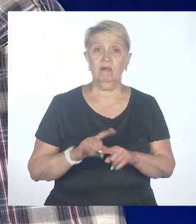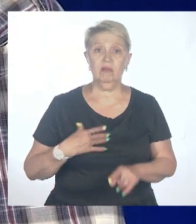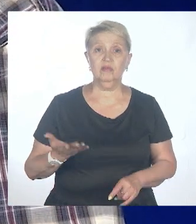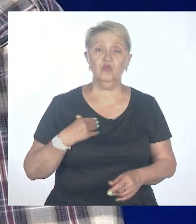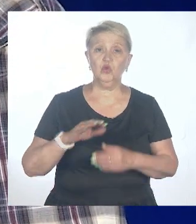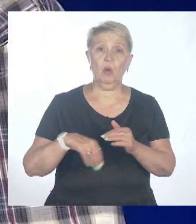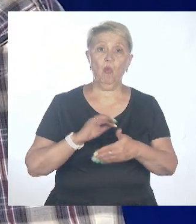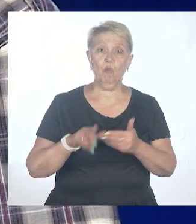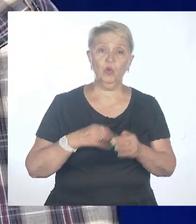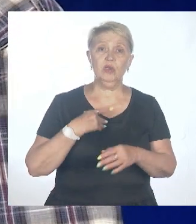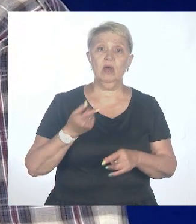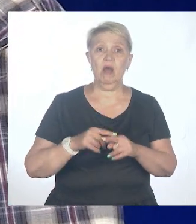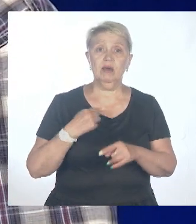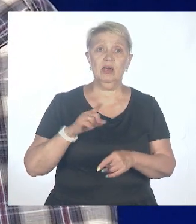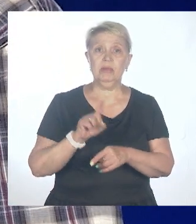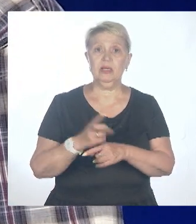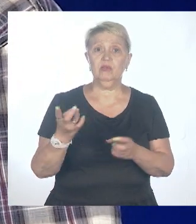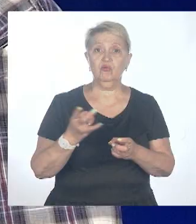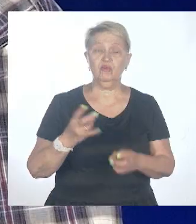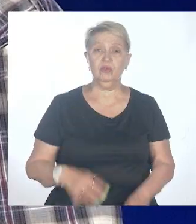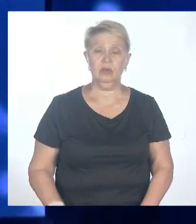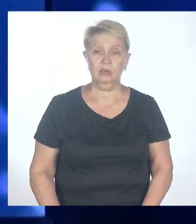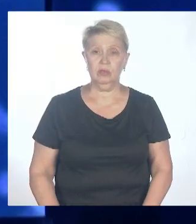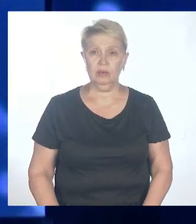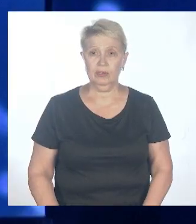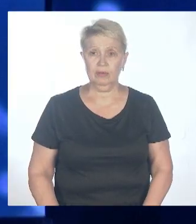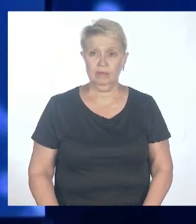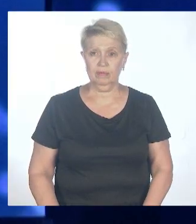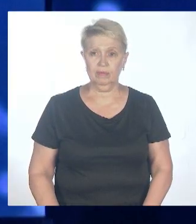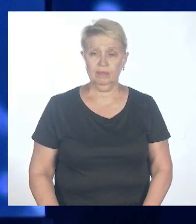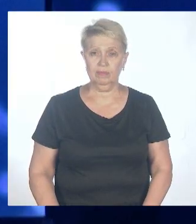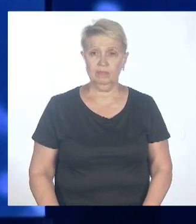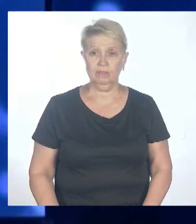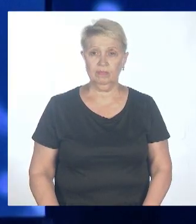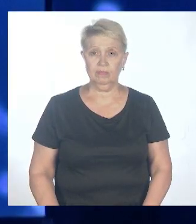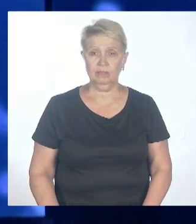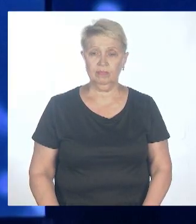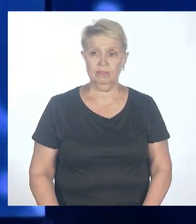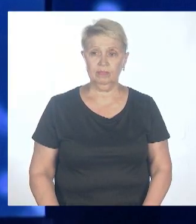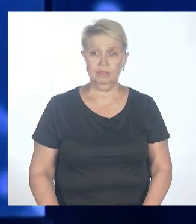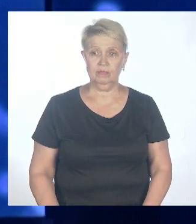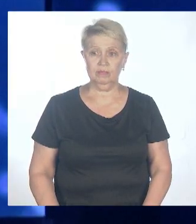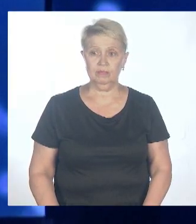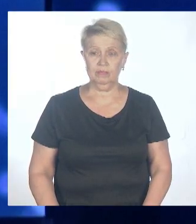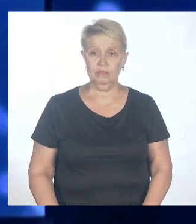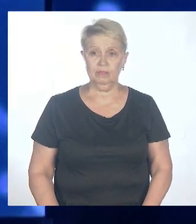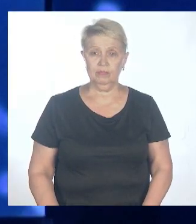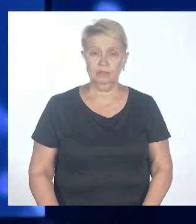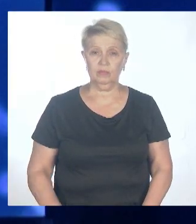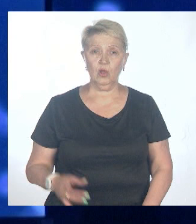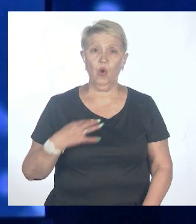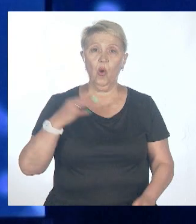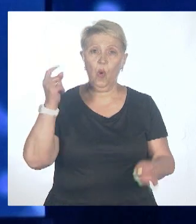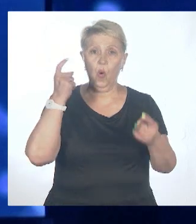уже... Да. Про это мы уже... Не говорим. Не говорим. Анонсировали вы эту тему оспа обезьян.